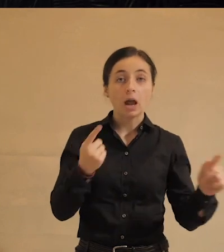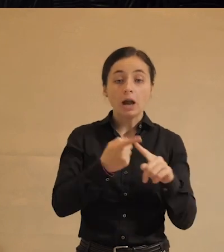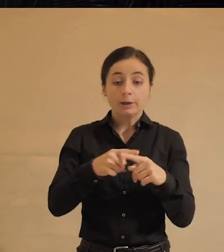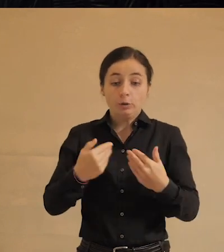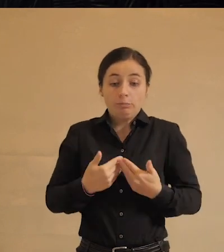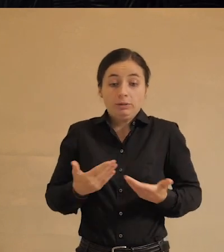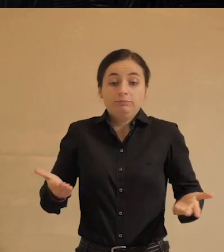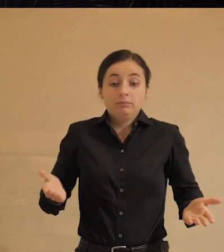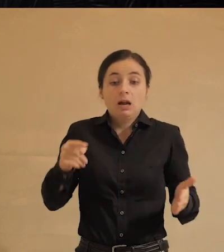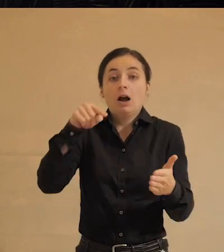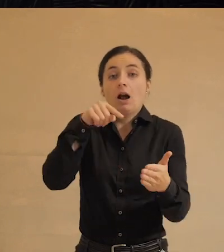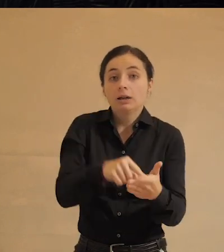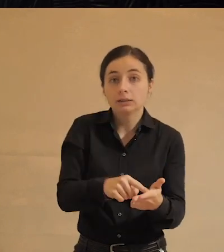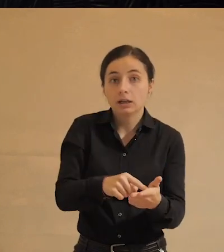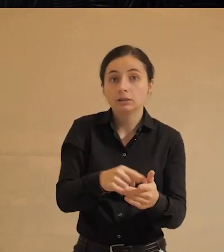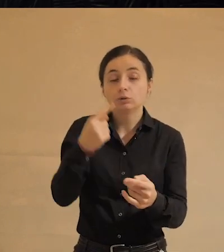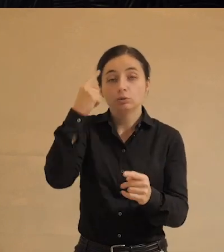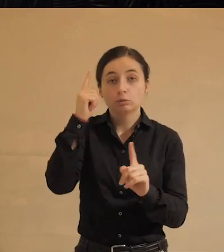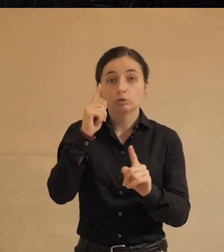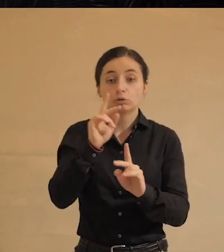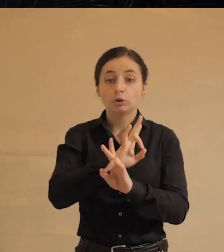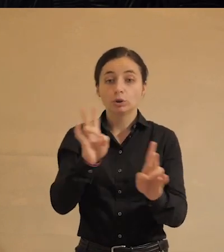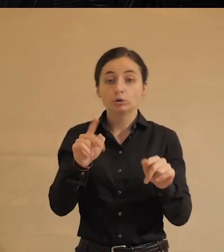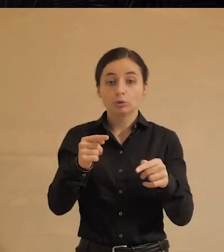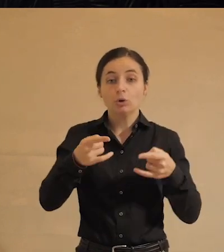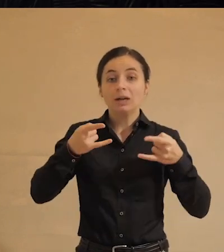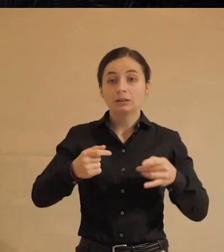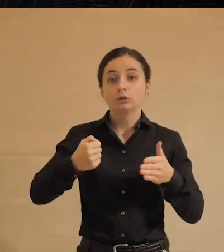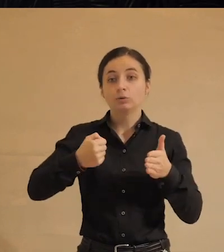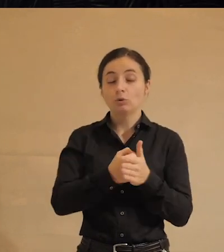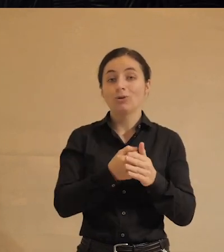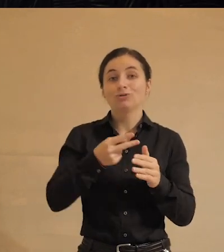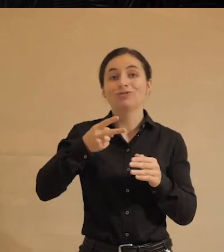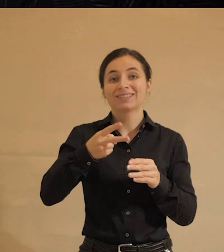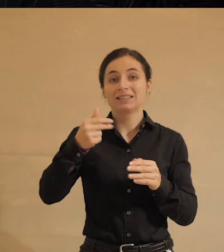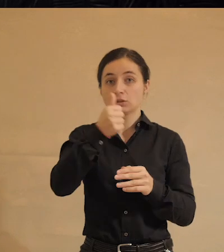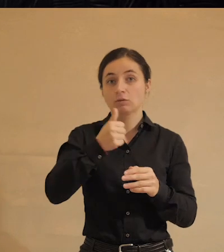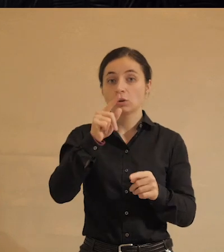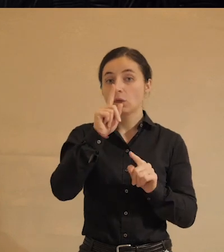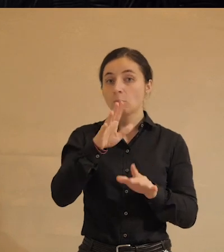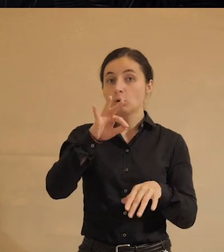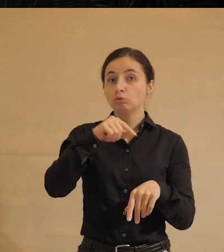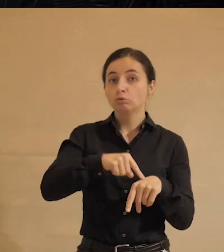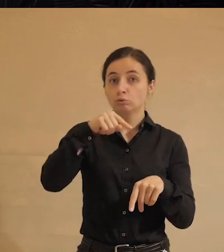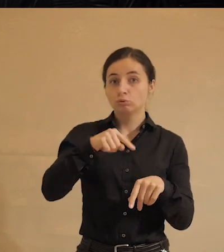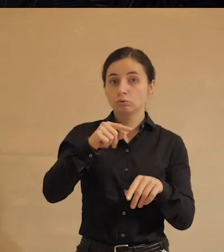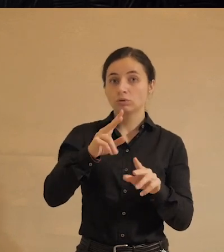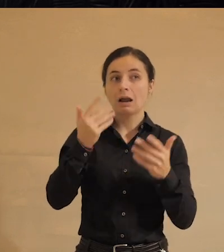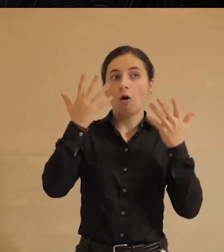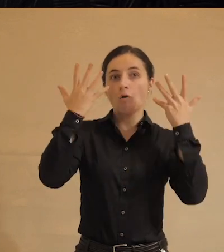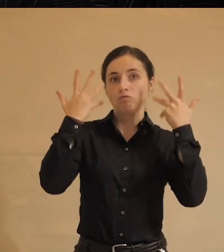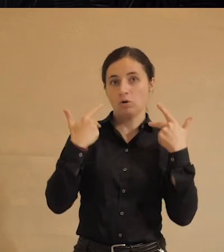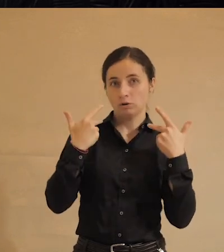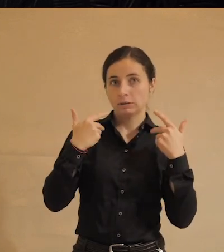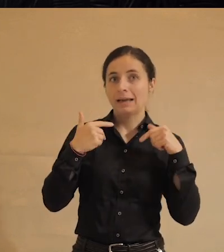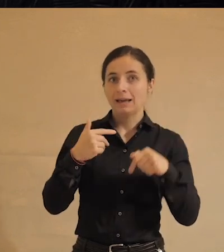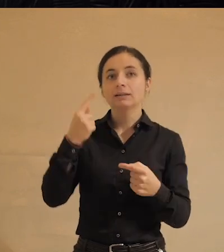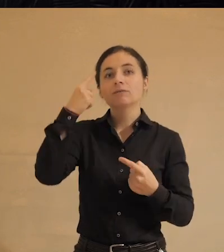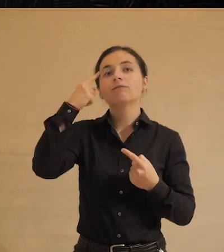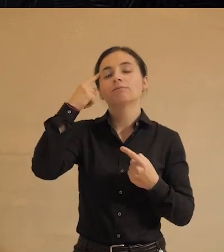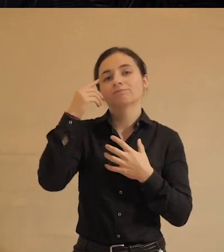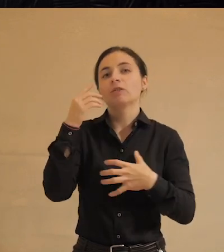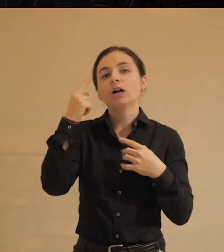оказались и в которой, боюсь, что никто из нас, тех, кто родился до 2000 года, не будет чувствовать себя полностью комфортно. Это важно